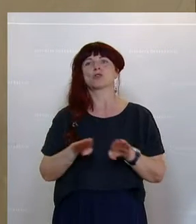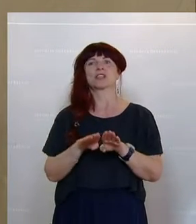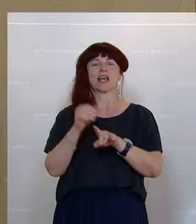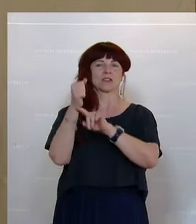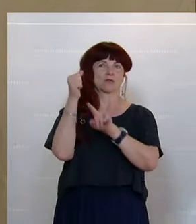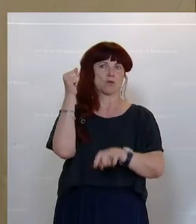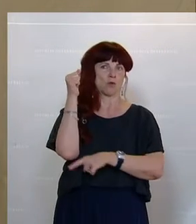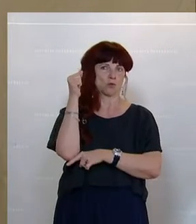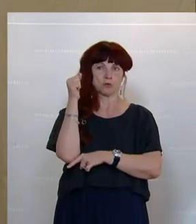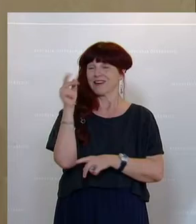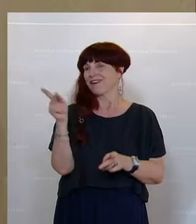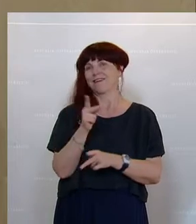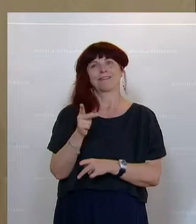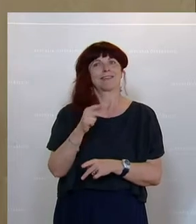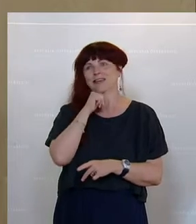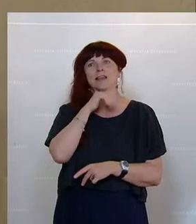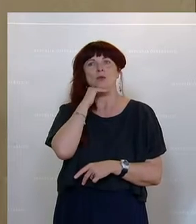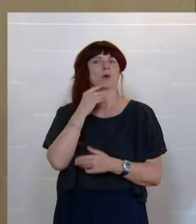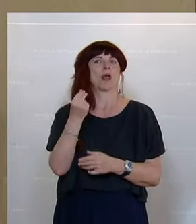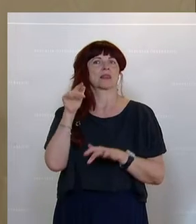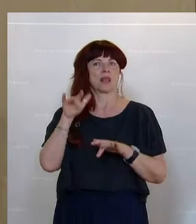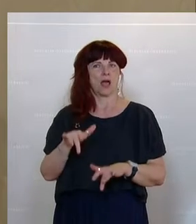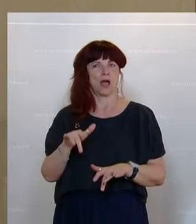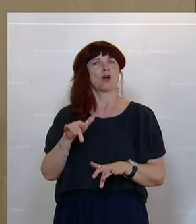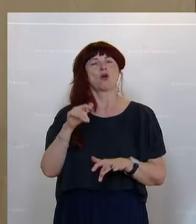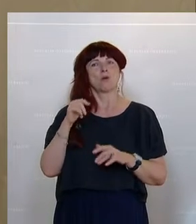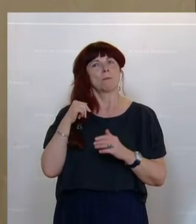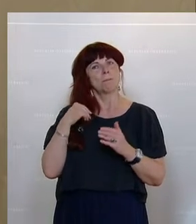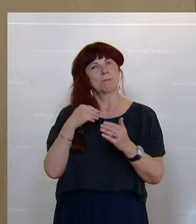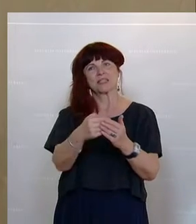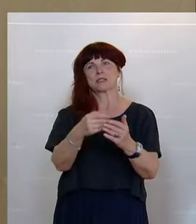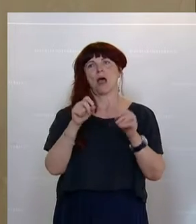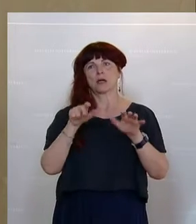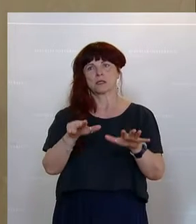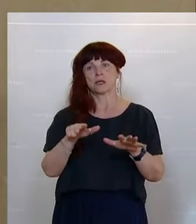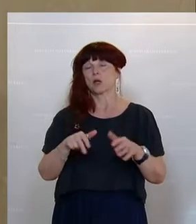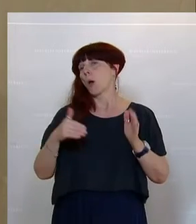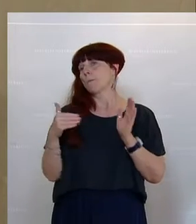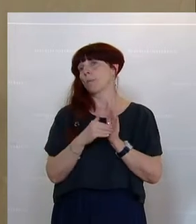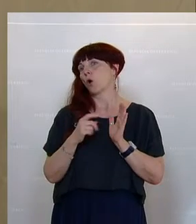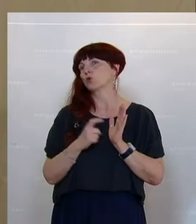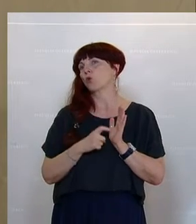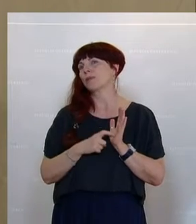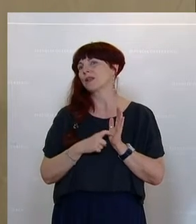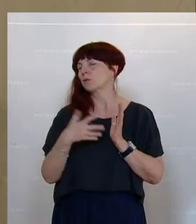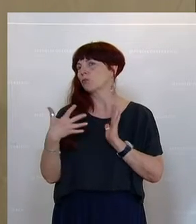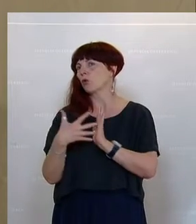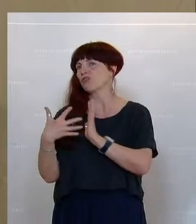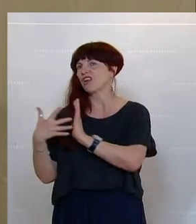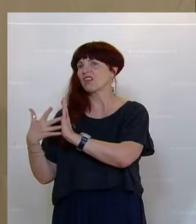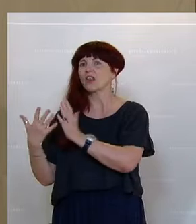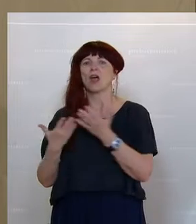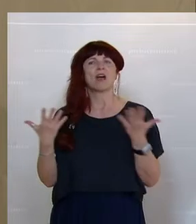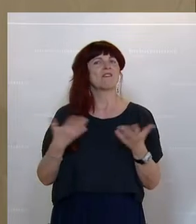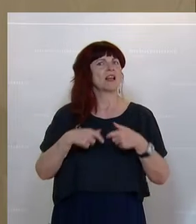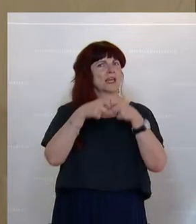finanzierbar, wenn das bis 18 Jahren geht. Heißt, es braucht eine dringende Überprüfung, welche Maßnahmen